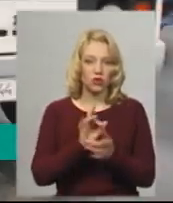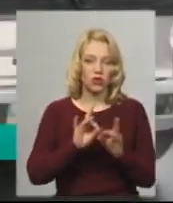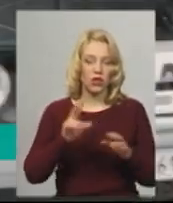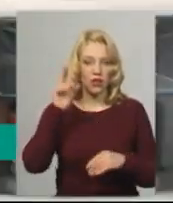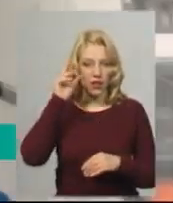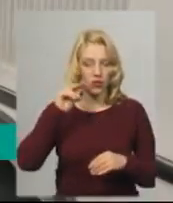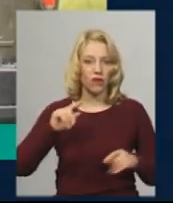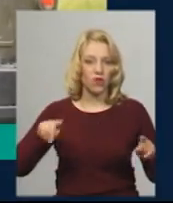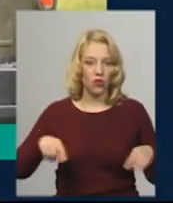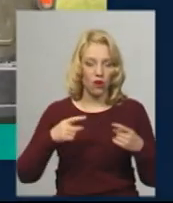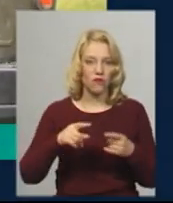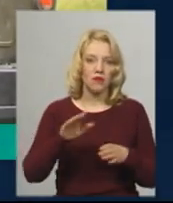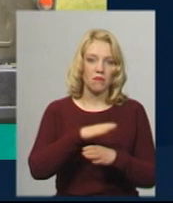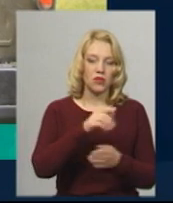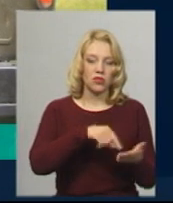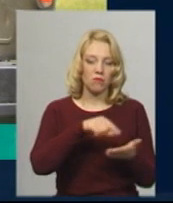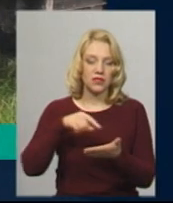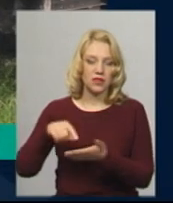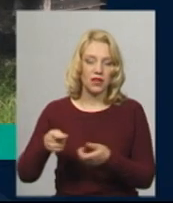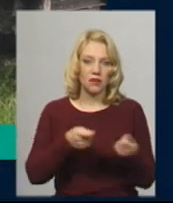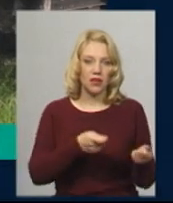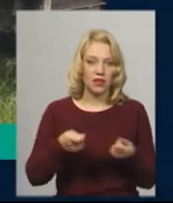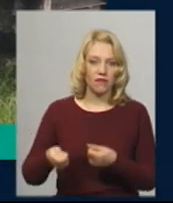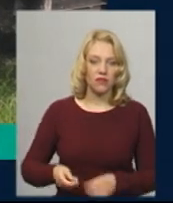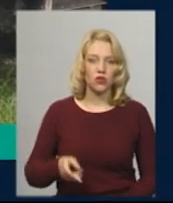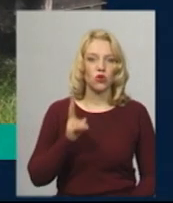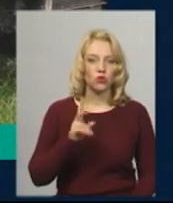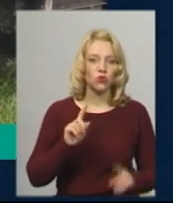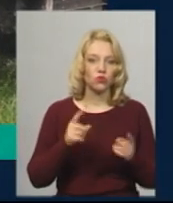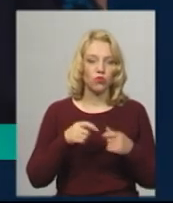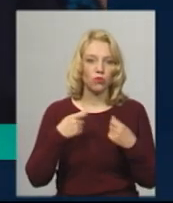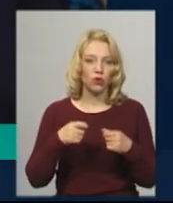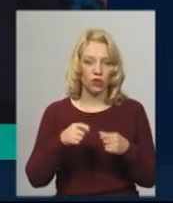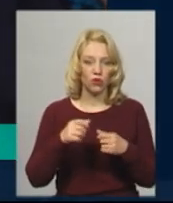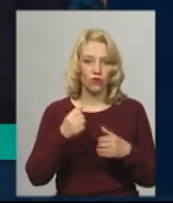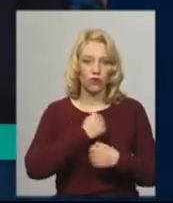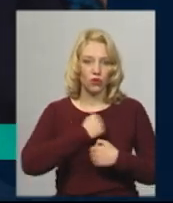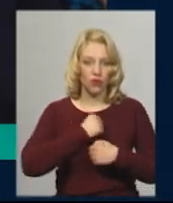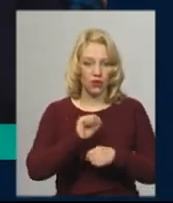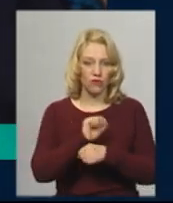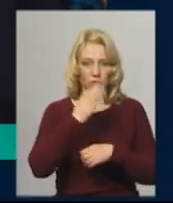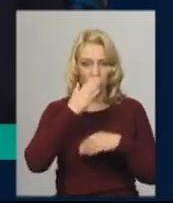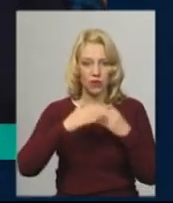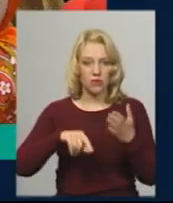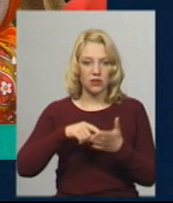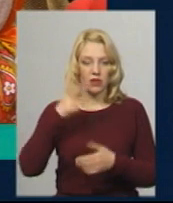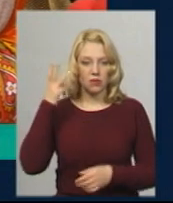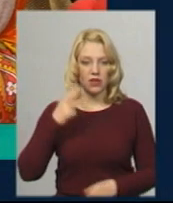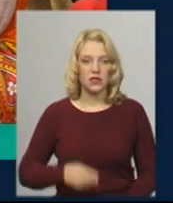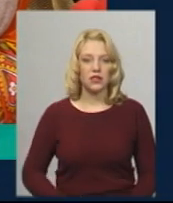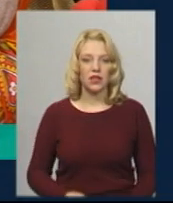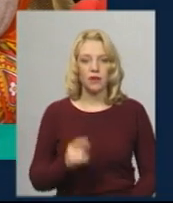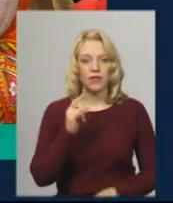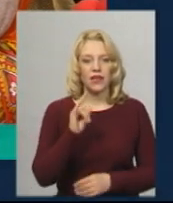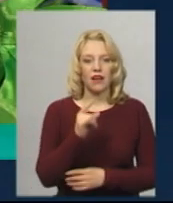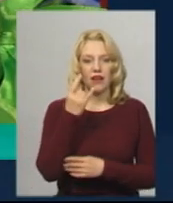міжміських перевезень. Хто і чому продає військові автівки поблизу Хмельницького? Символи у ляльок без обличчя. Як мотинки